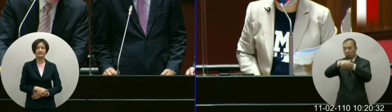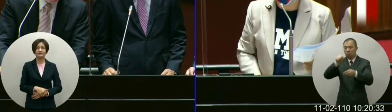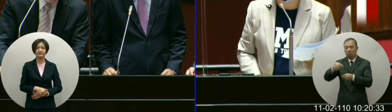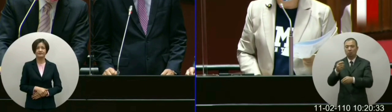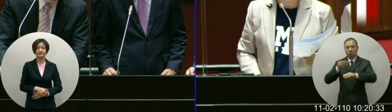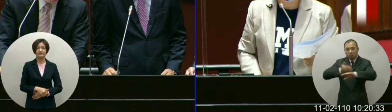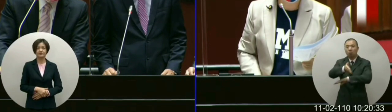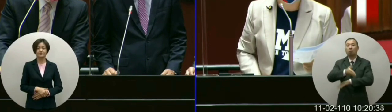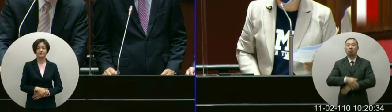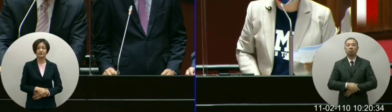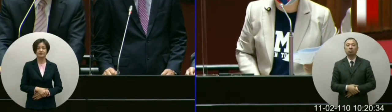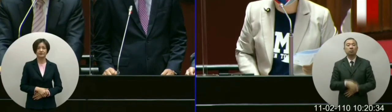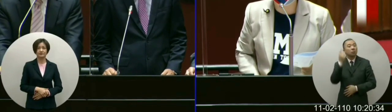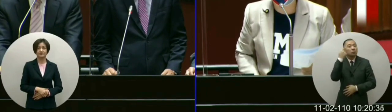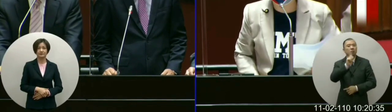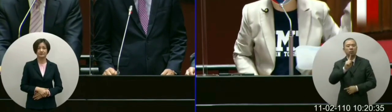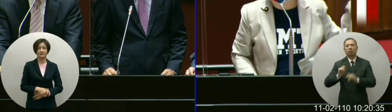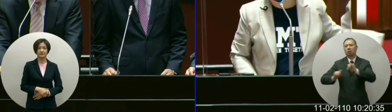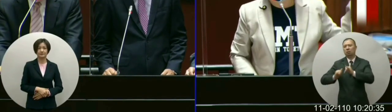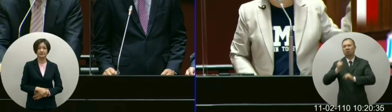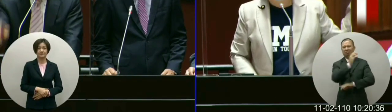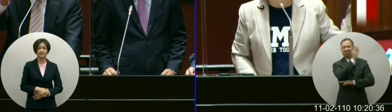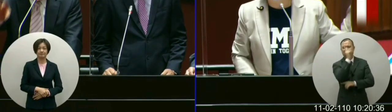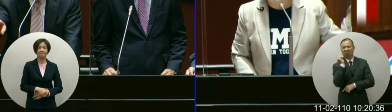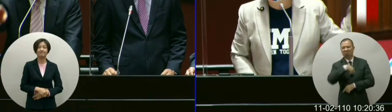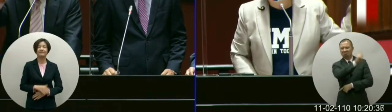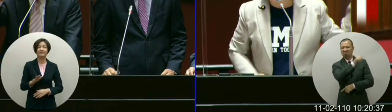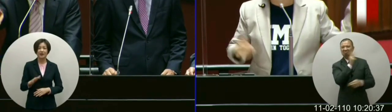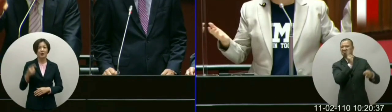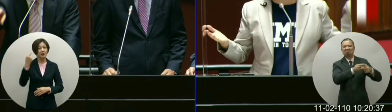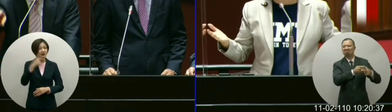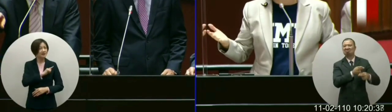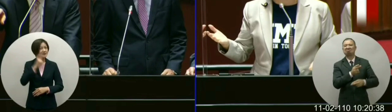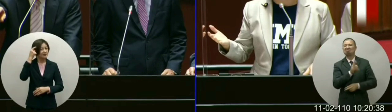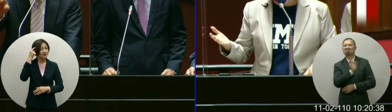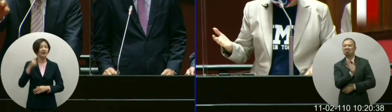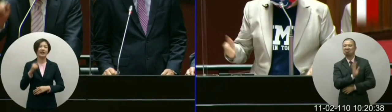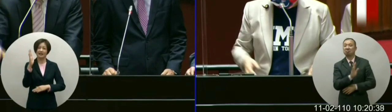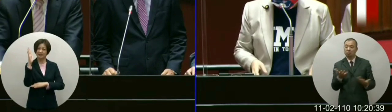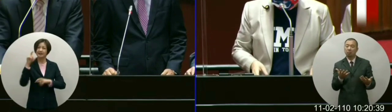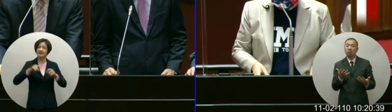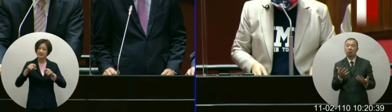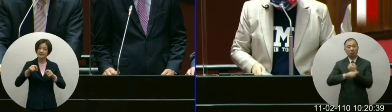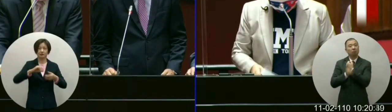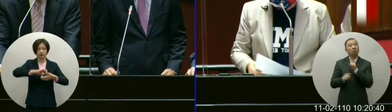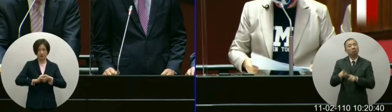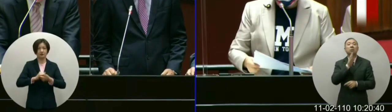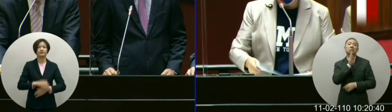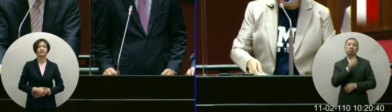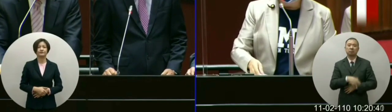的表示人民对政府是不信任的我们觉得依法是如此嘛的决定